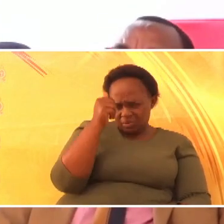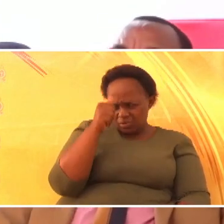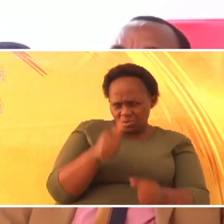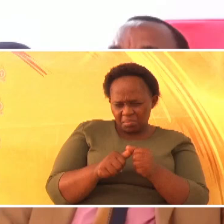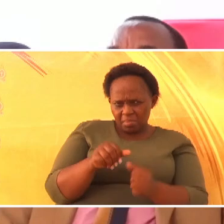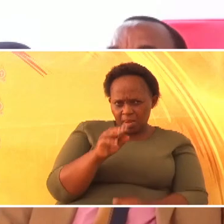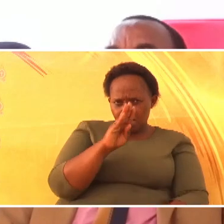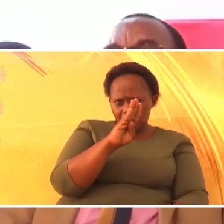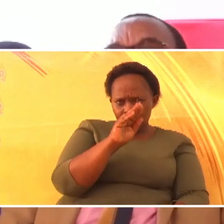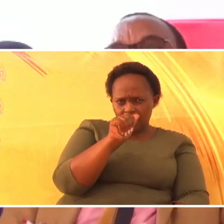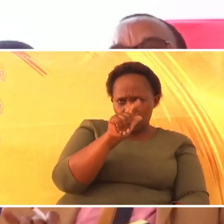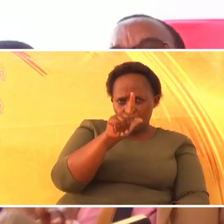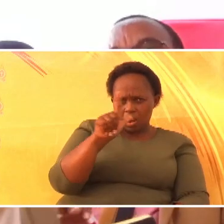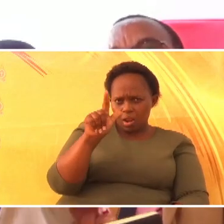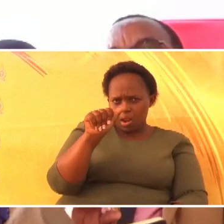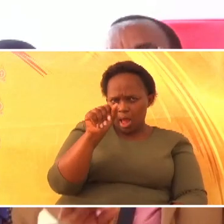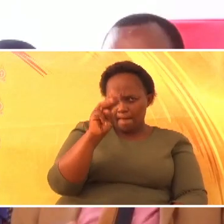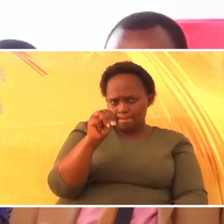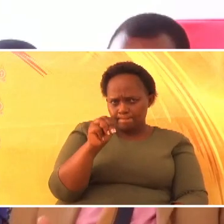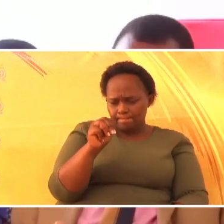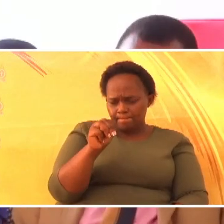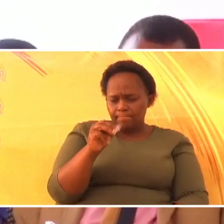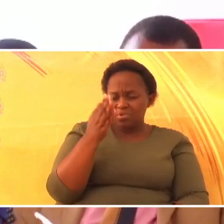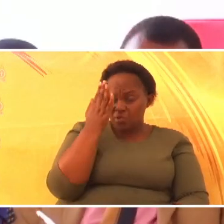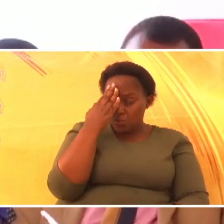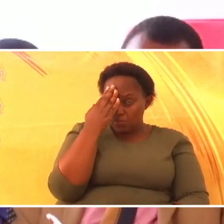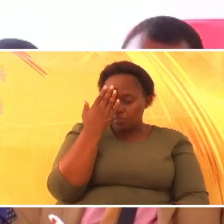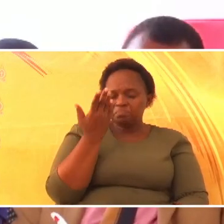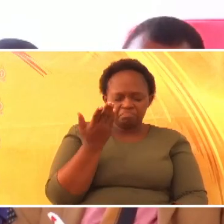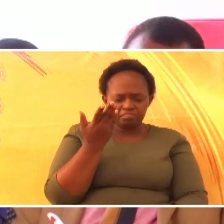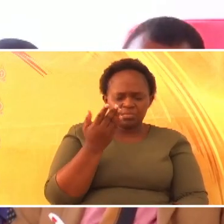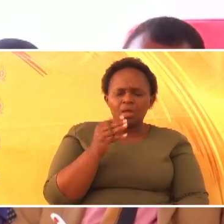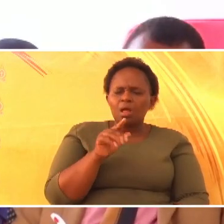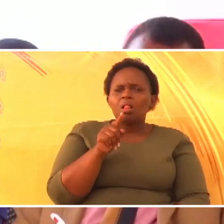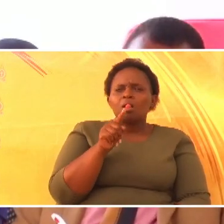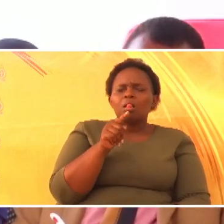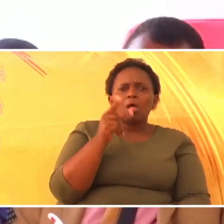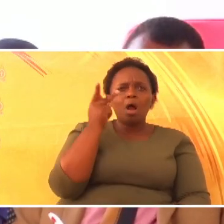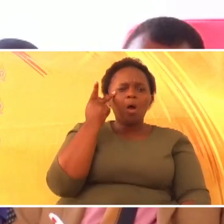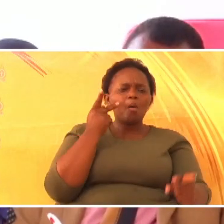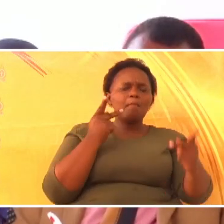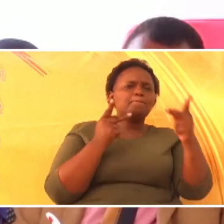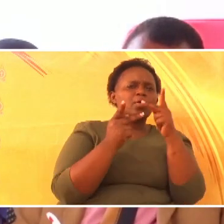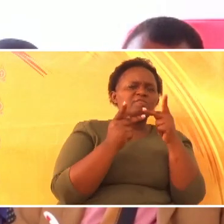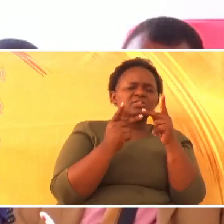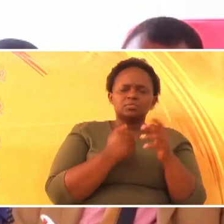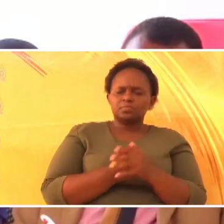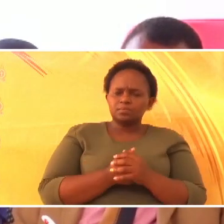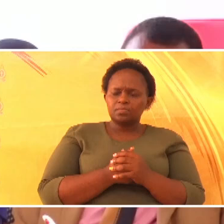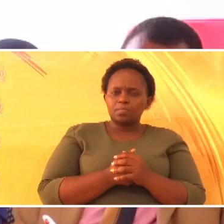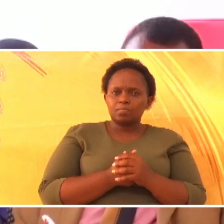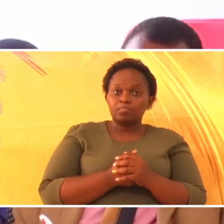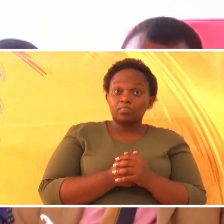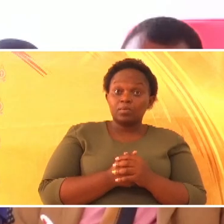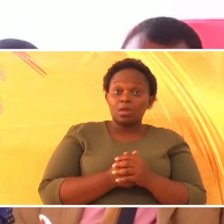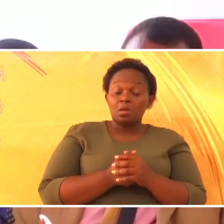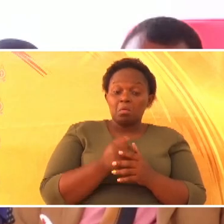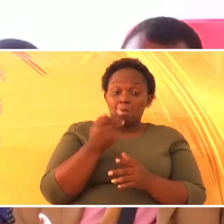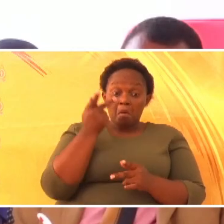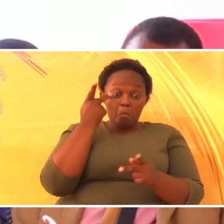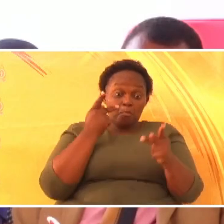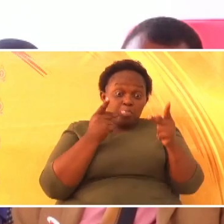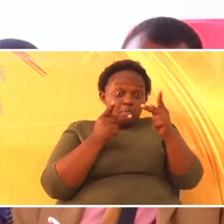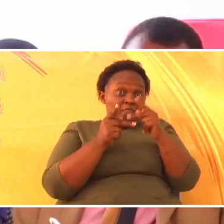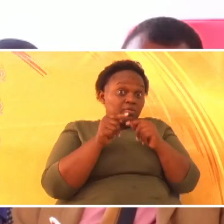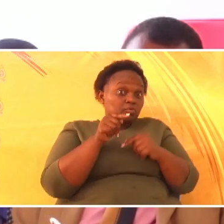Unakumbuka balamu. Balamu alikuwa ni nabi. Na, akiwa nabi,